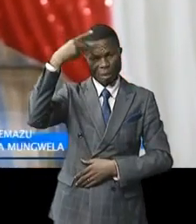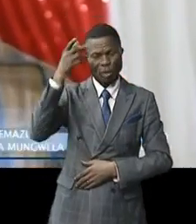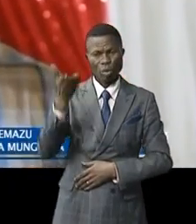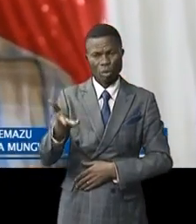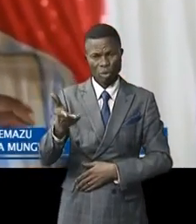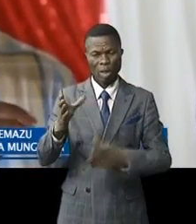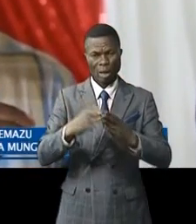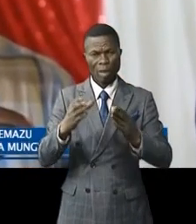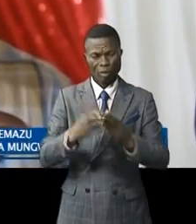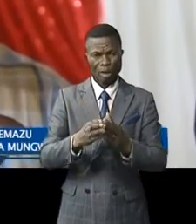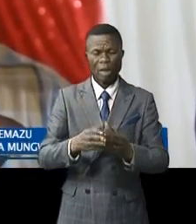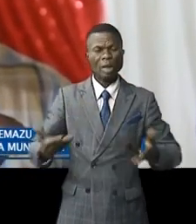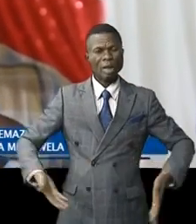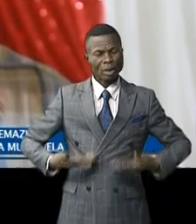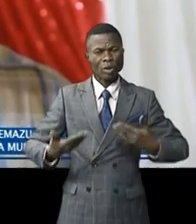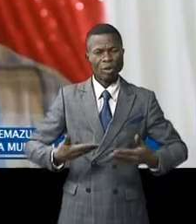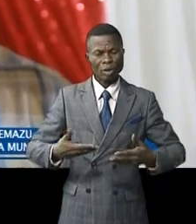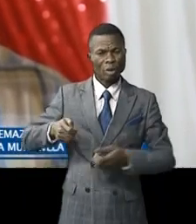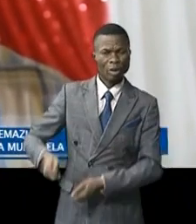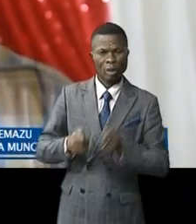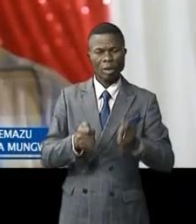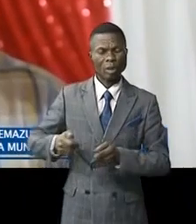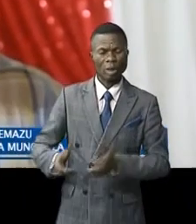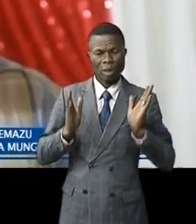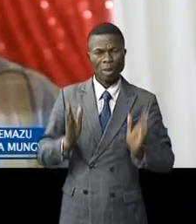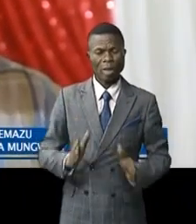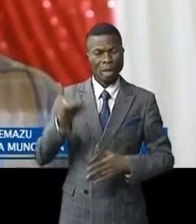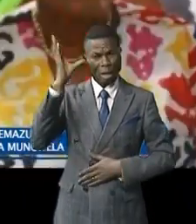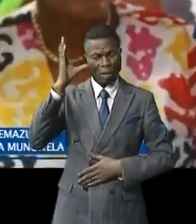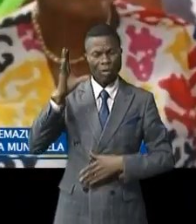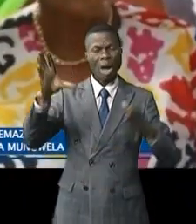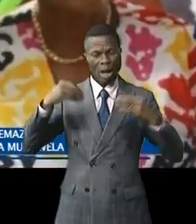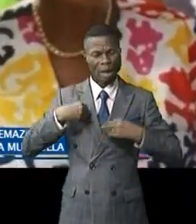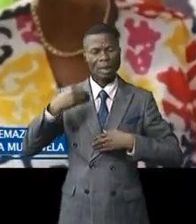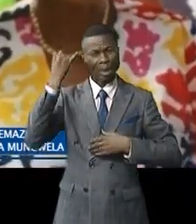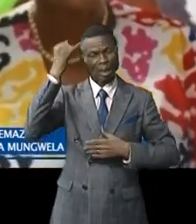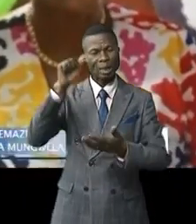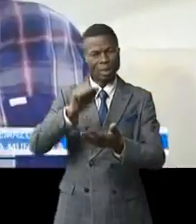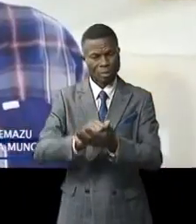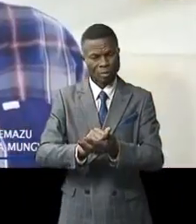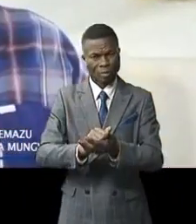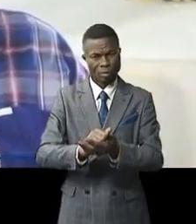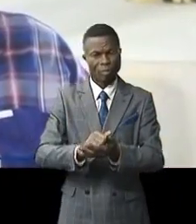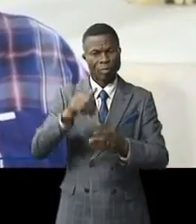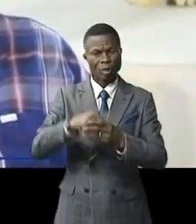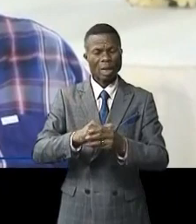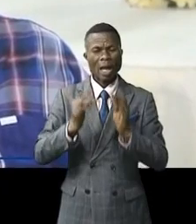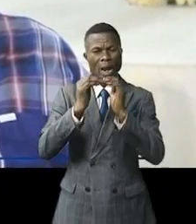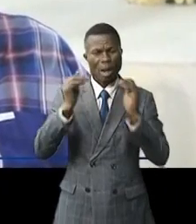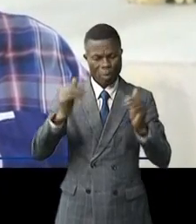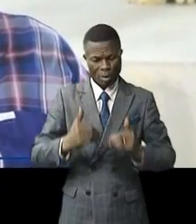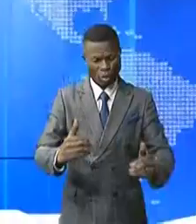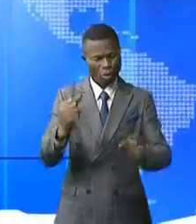donc avec soulagement que les creuseurs artisanaux ont accueilli ce message. Désormais, c'est dans la quiétude qu'ils vont